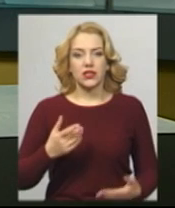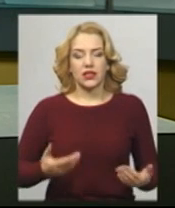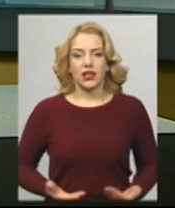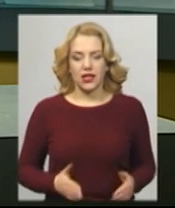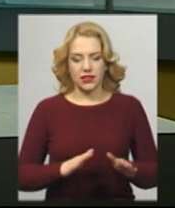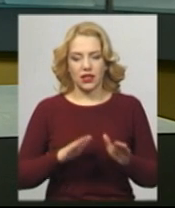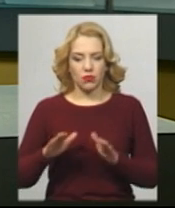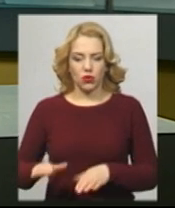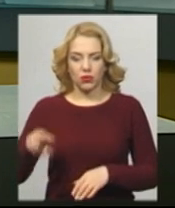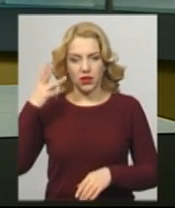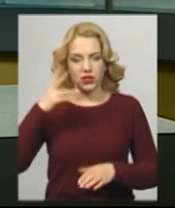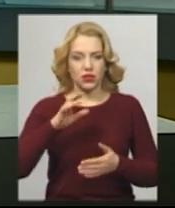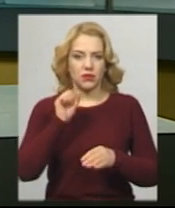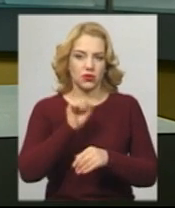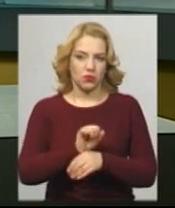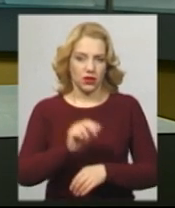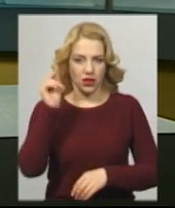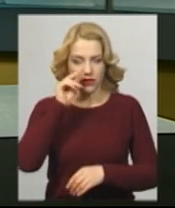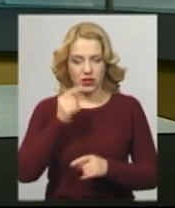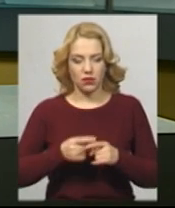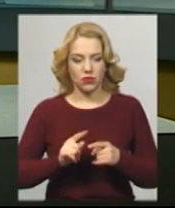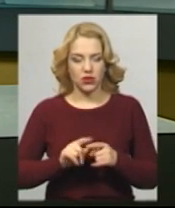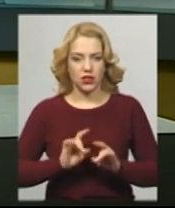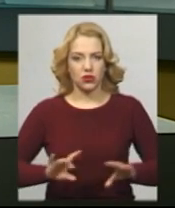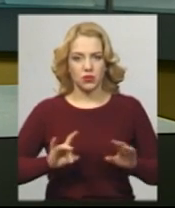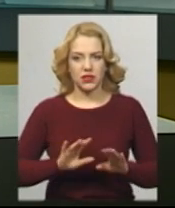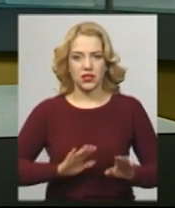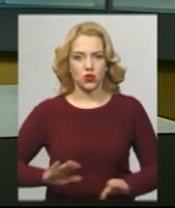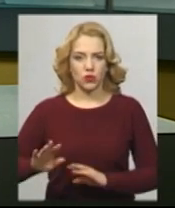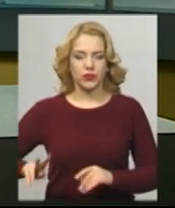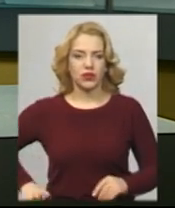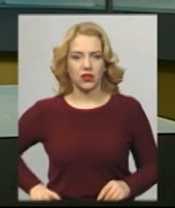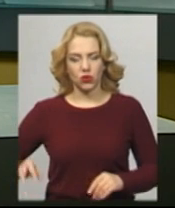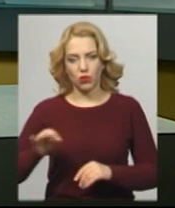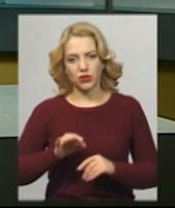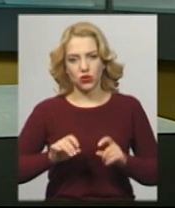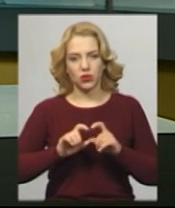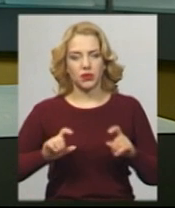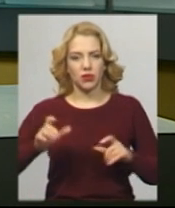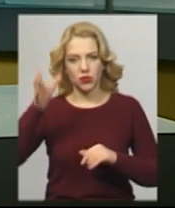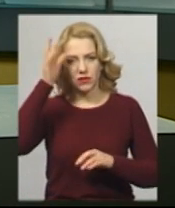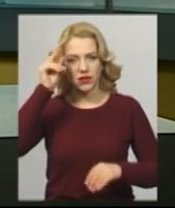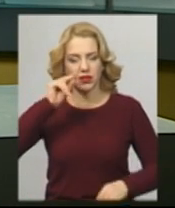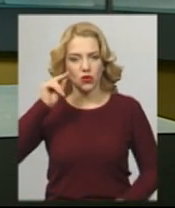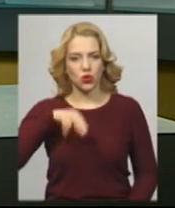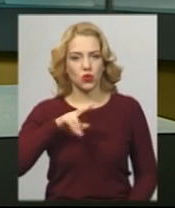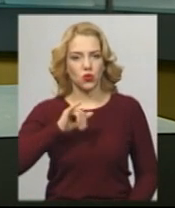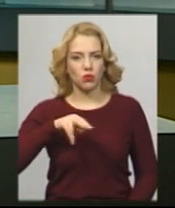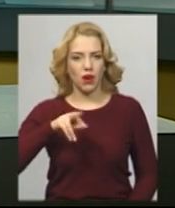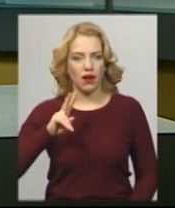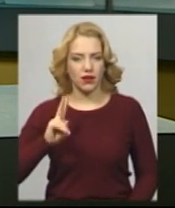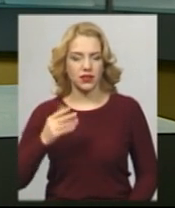Хмельниччини призупинено навчання. Про це Суспільному розповіла заступниця директора обласного департаменту освіти та науки Тетяна Дупляк.